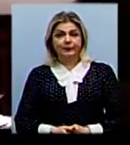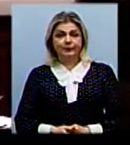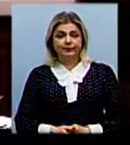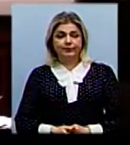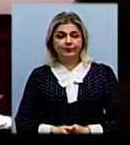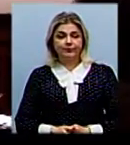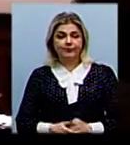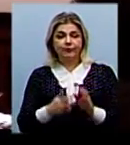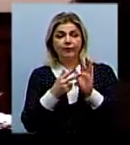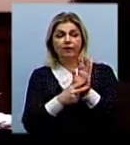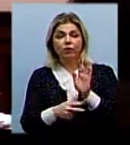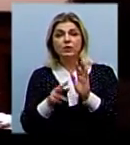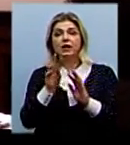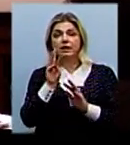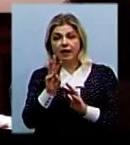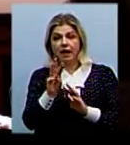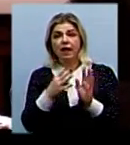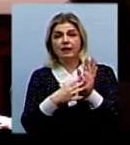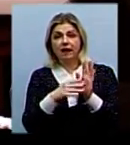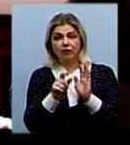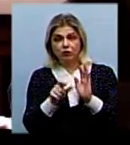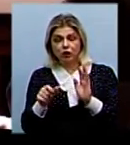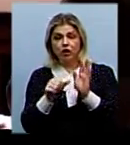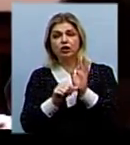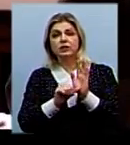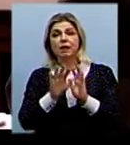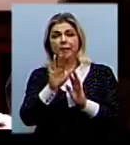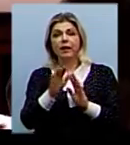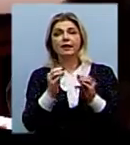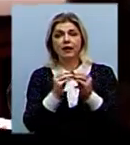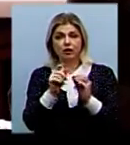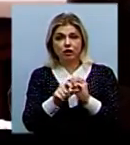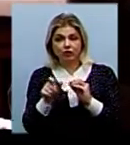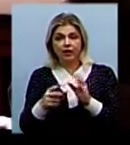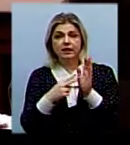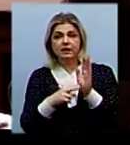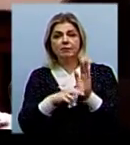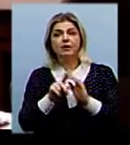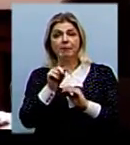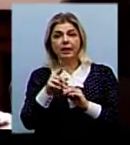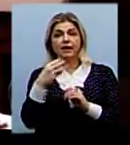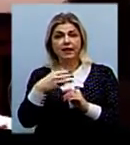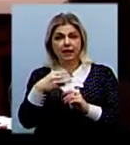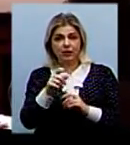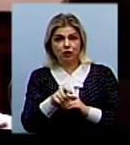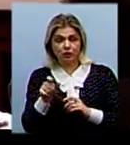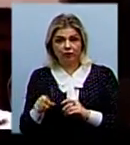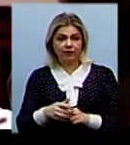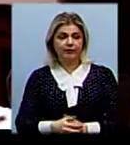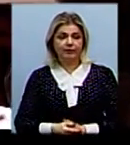83-й – це 9 чоловік, 65-й – 30 чоловік, 71-й – чоловік,